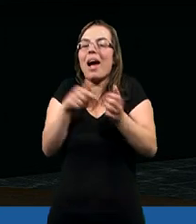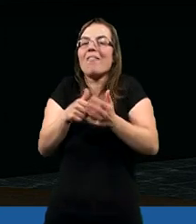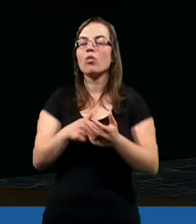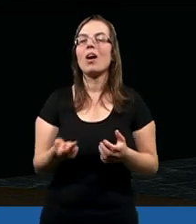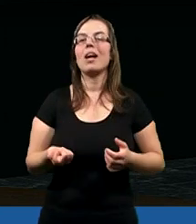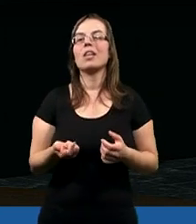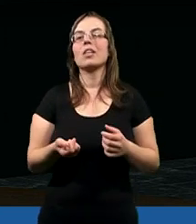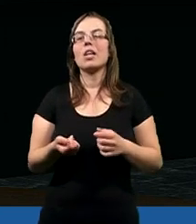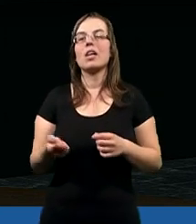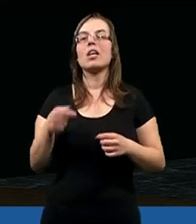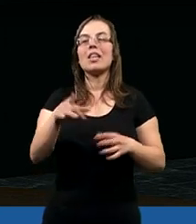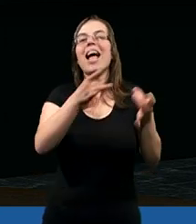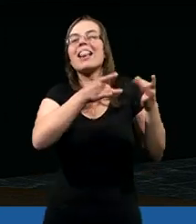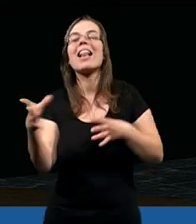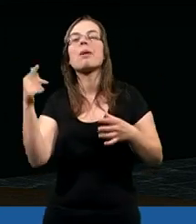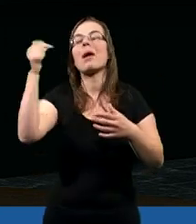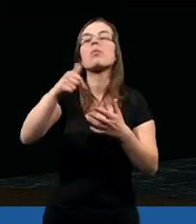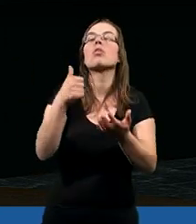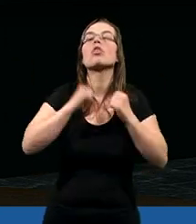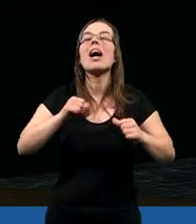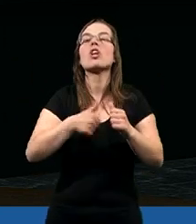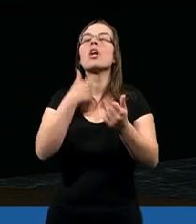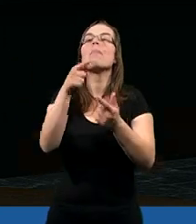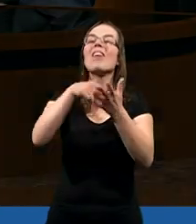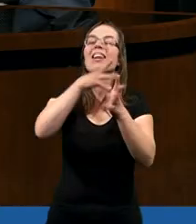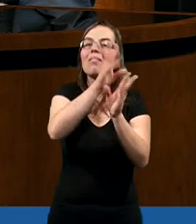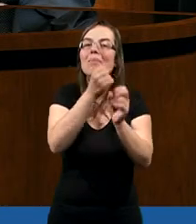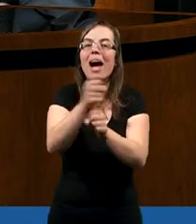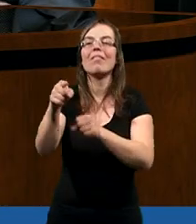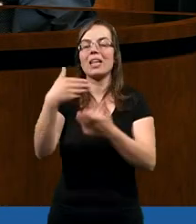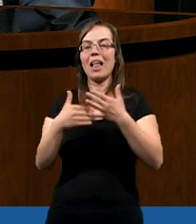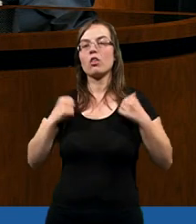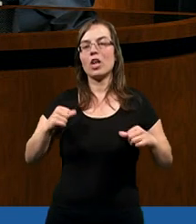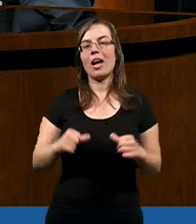ważniejszy cel niż natychmiastowe przyjście Pana Jezusa. Dziękuję bardzo.